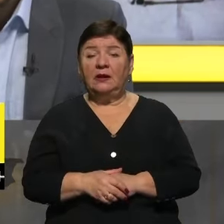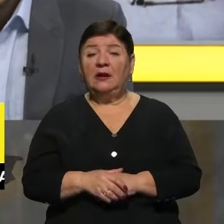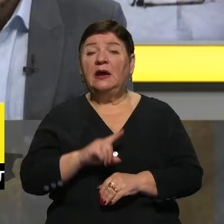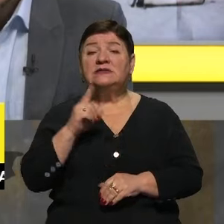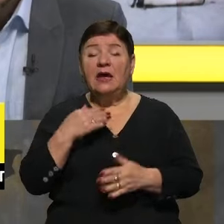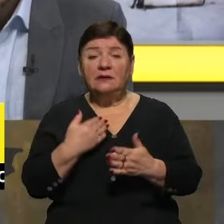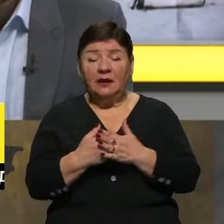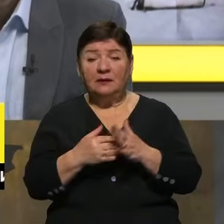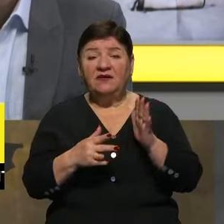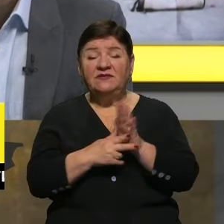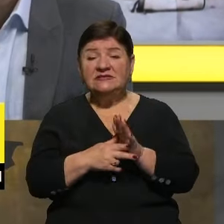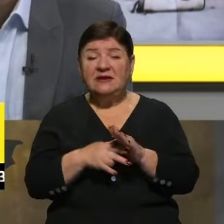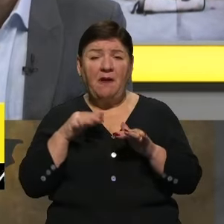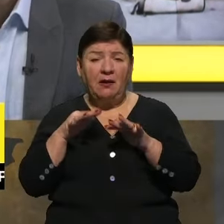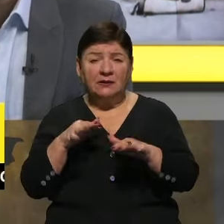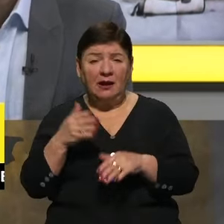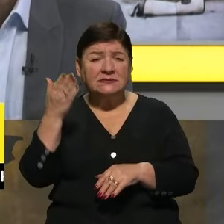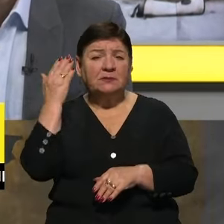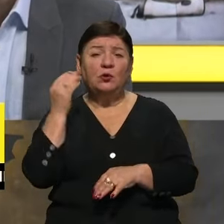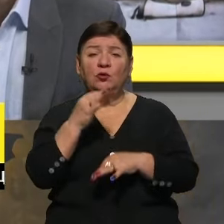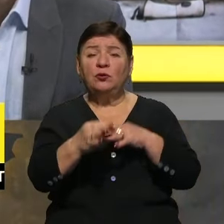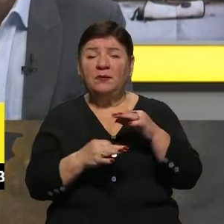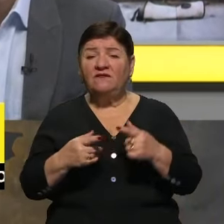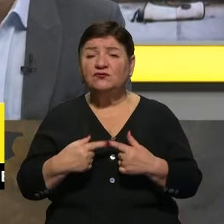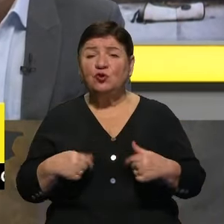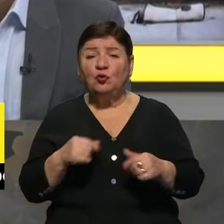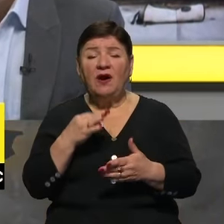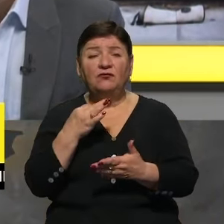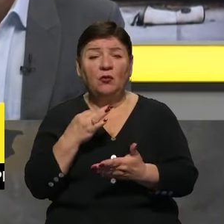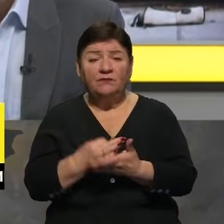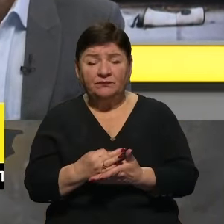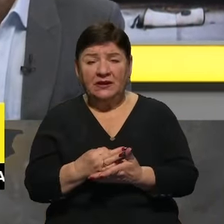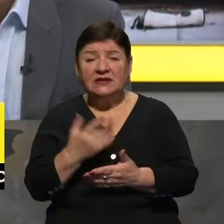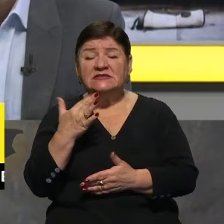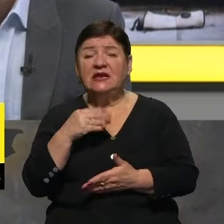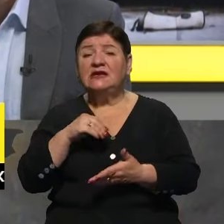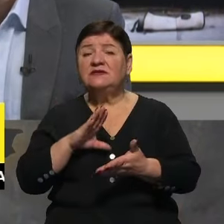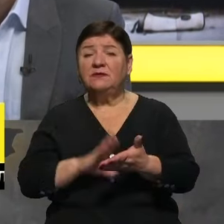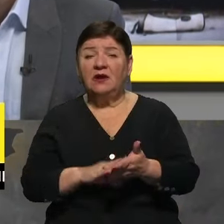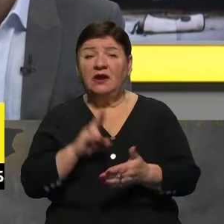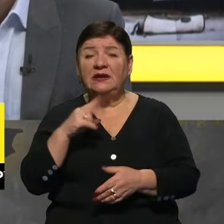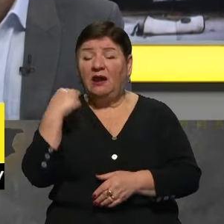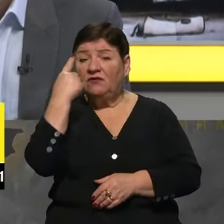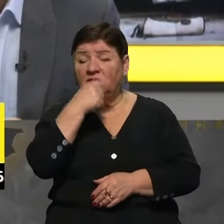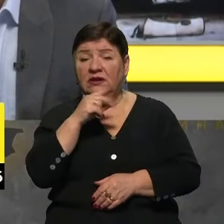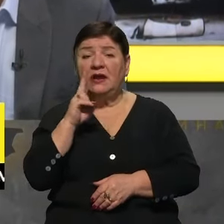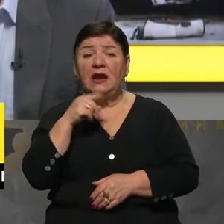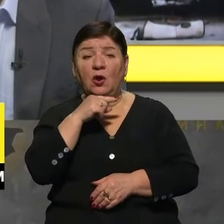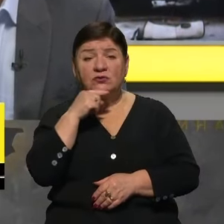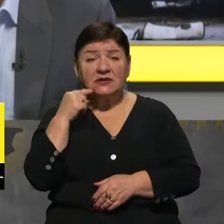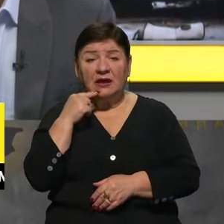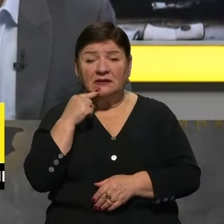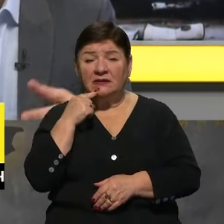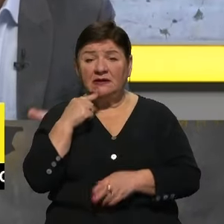Генштабу, 8 атак тільки за минулу добу у зоні відповідальності приблизно скільки їх зафіксували. І як вони виглядають? Як росіяни намагаються